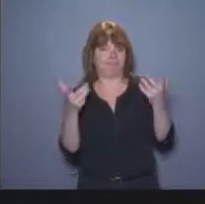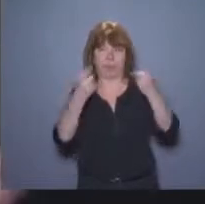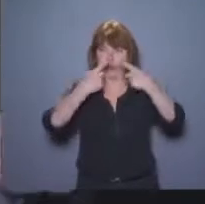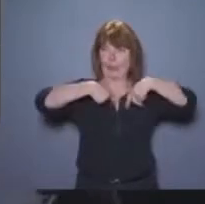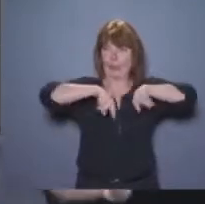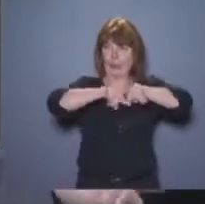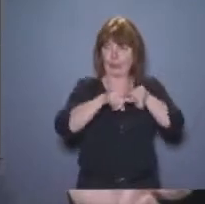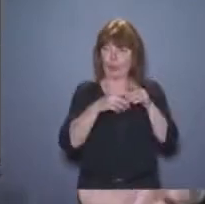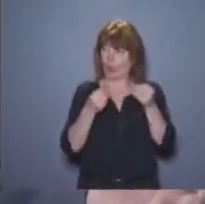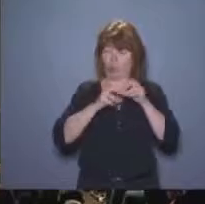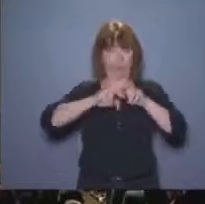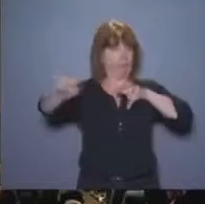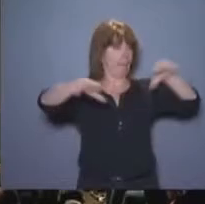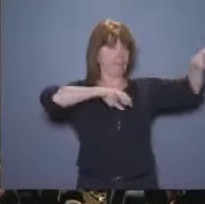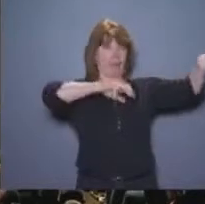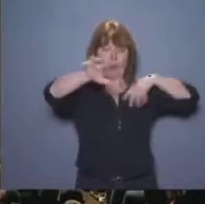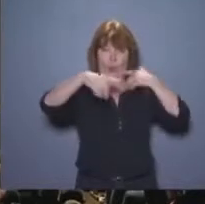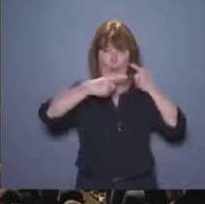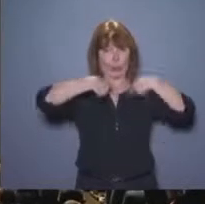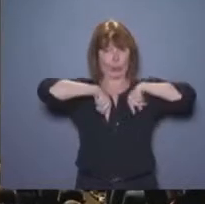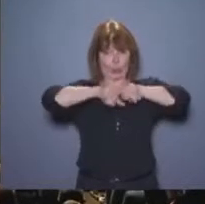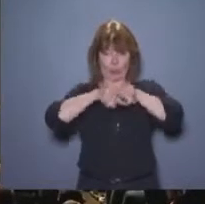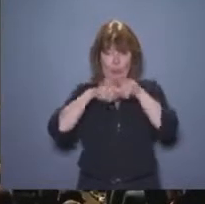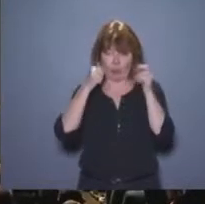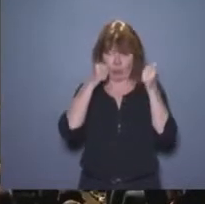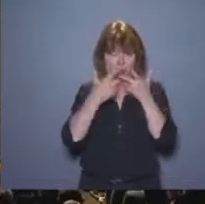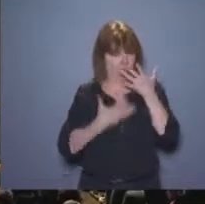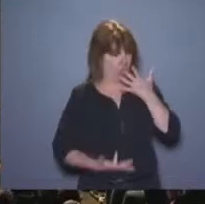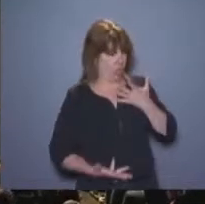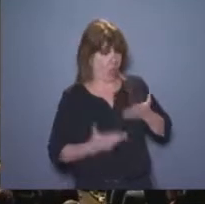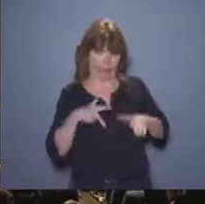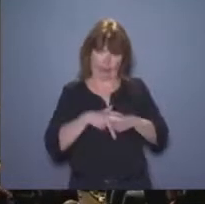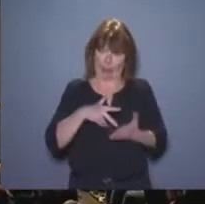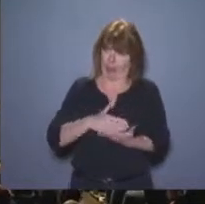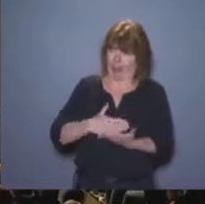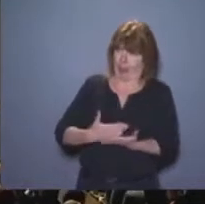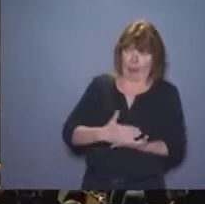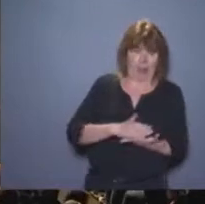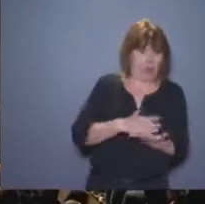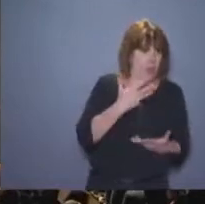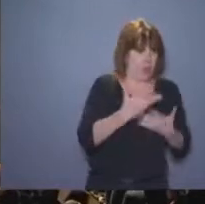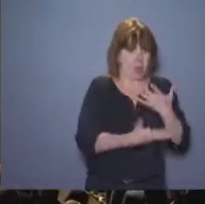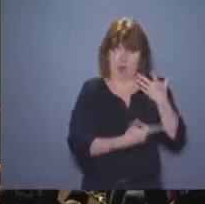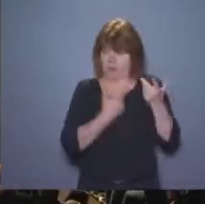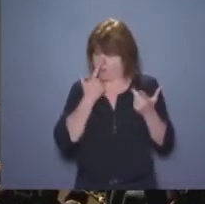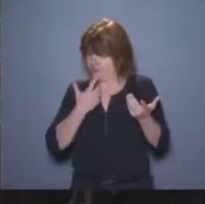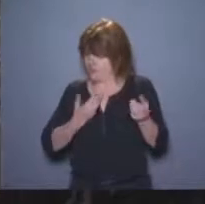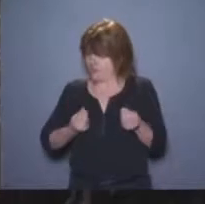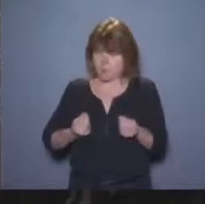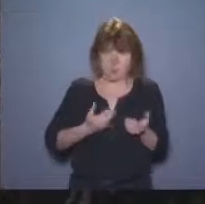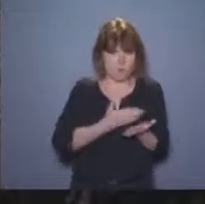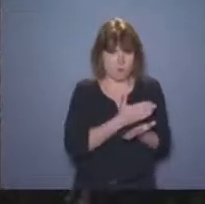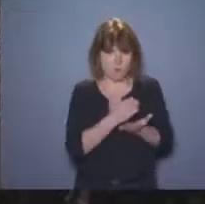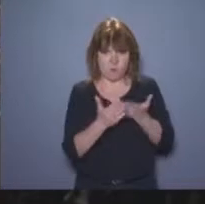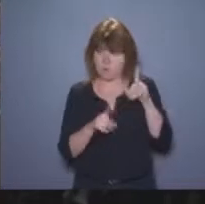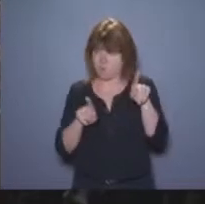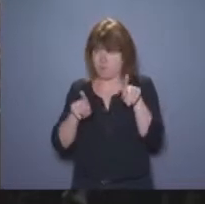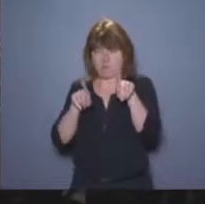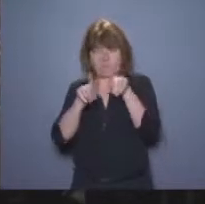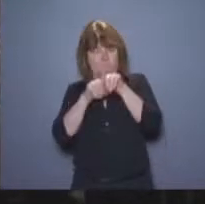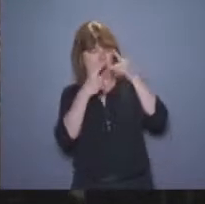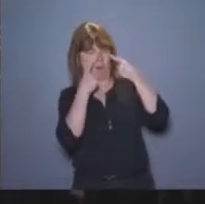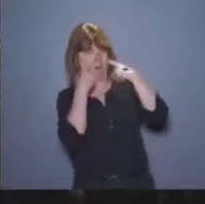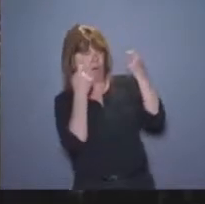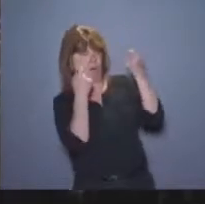Et nous, et nous, cette cohorte immense que nous sommes, où on était, dispersés de tous les côtés, doutant de nous-mêmes,